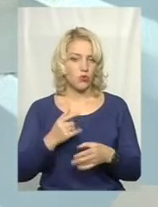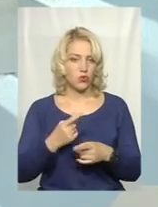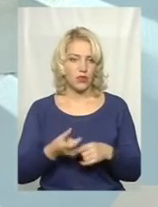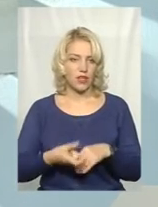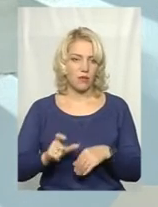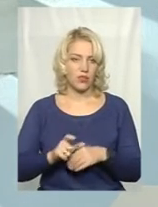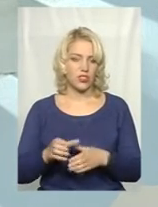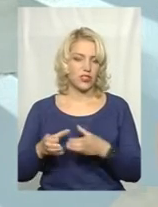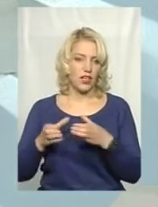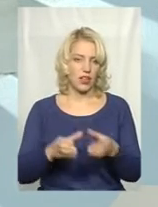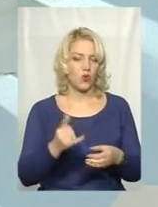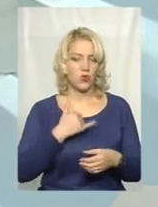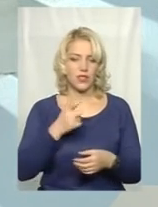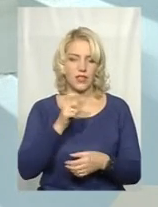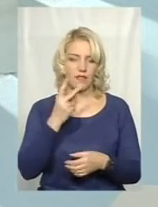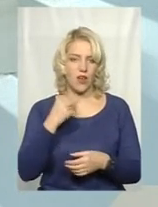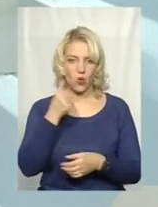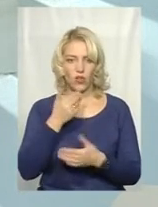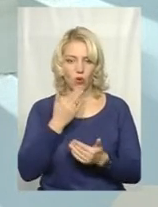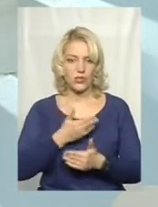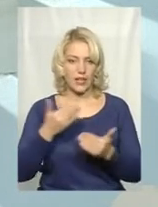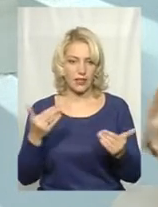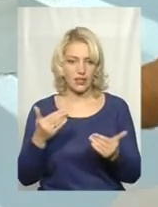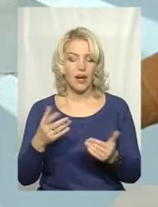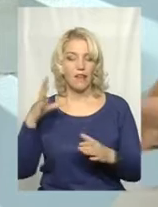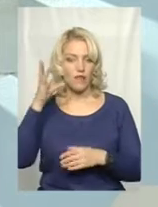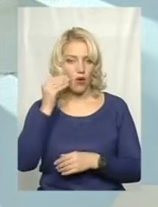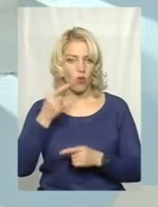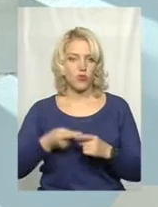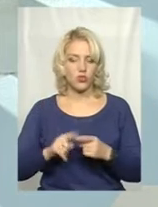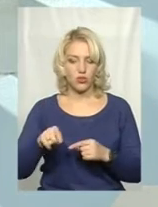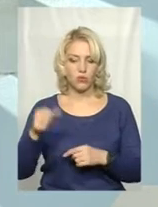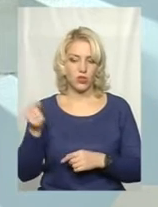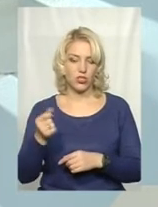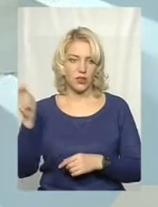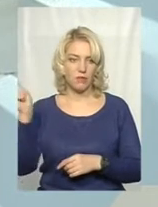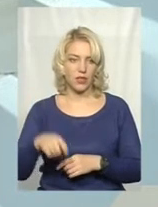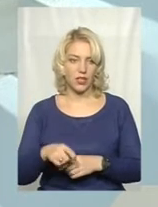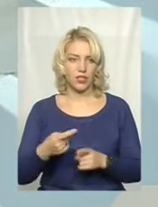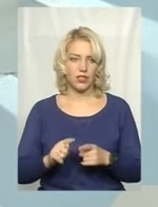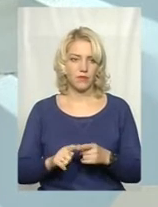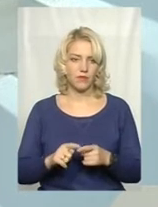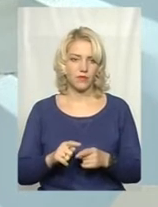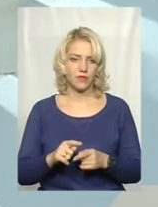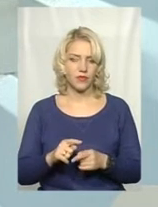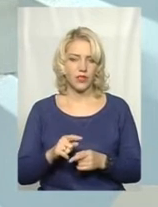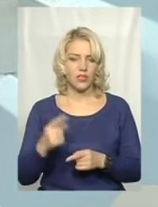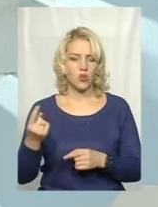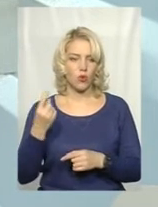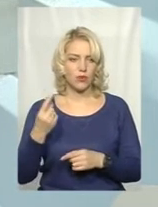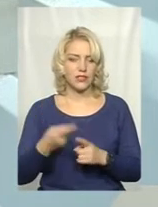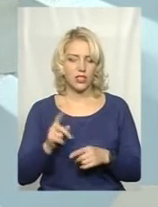делегацій. У нас за два роки останніх, враховуючи, що на цьому тижні приїжджає ще три області, і можна сказати, що з 20